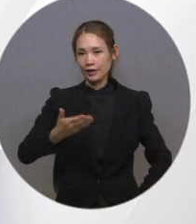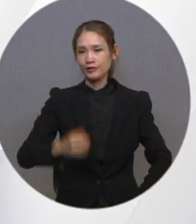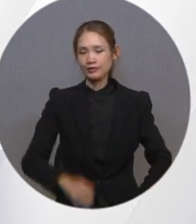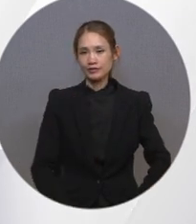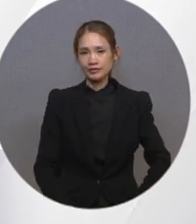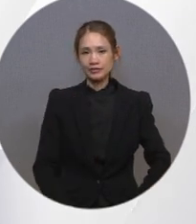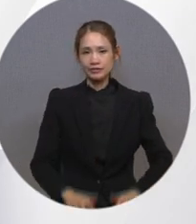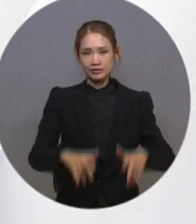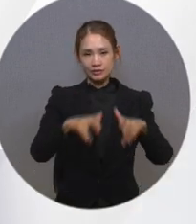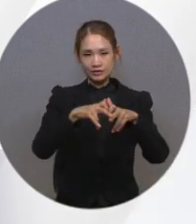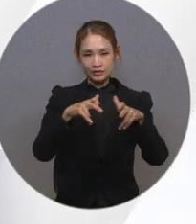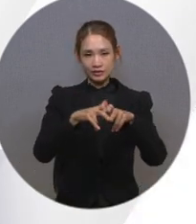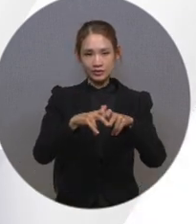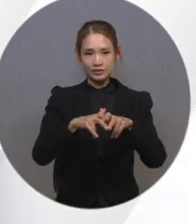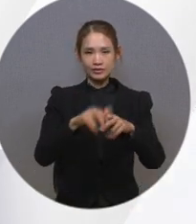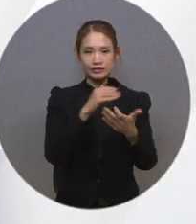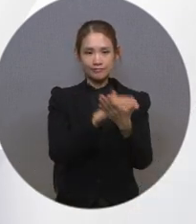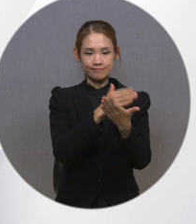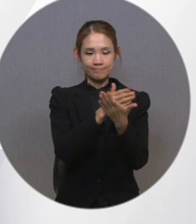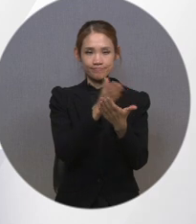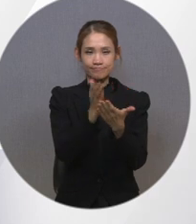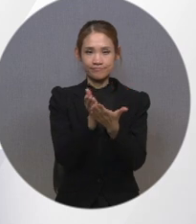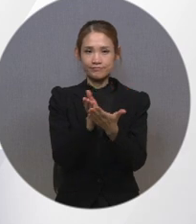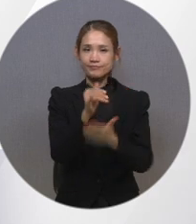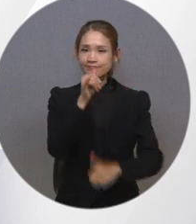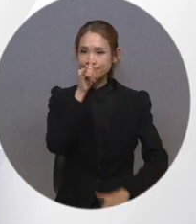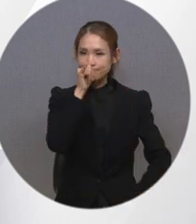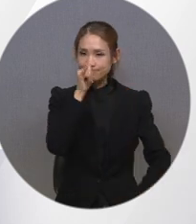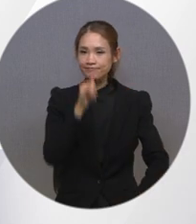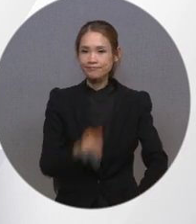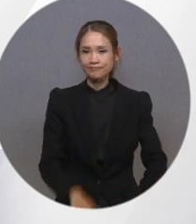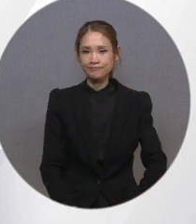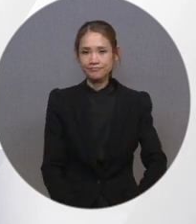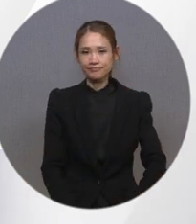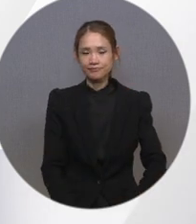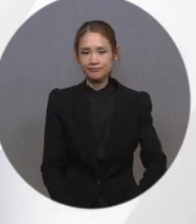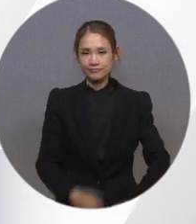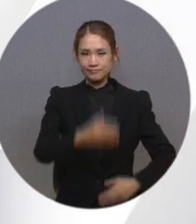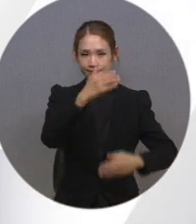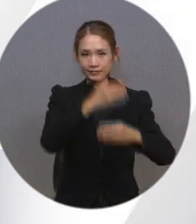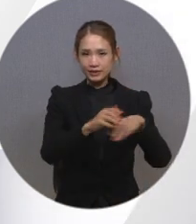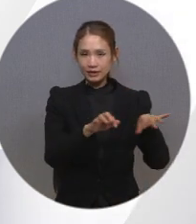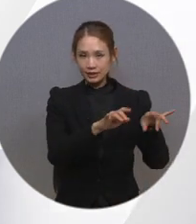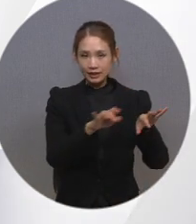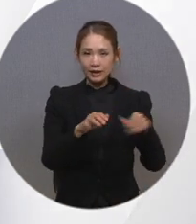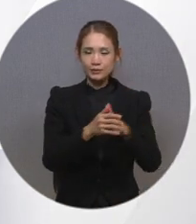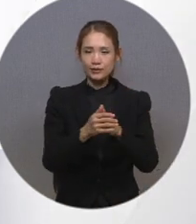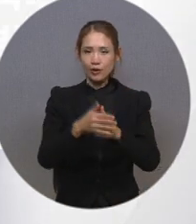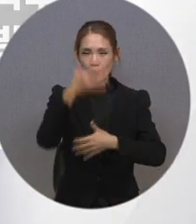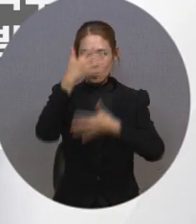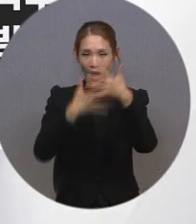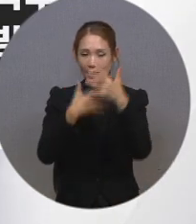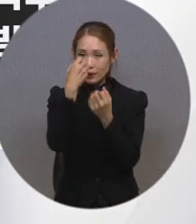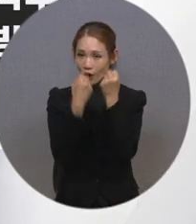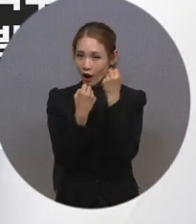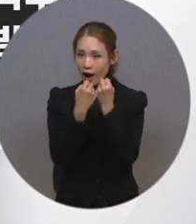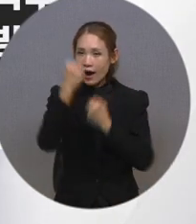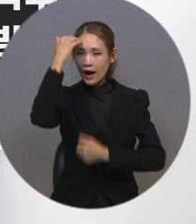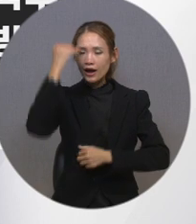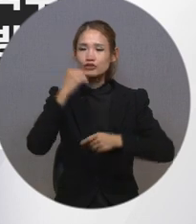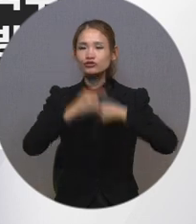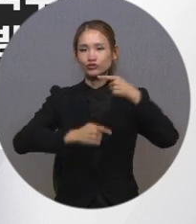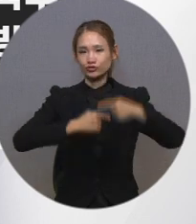장애인 방송은 크게 세 가지 방송으로 나누어지는데요. 폐쇄 자막 방송, 화면 해설 방송, 한국 수어